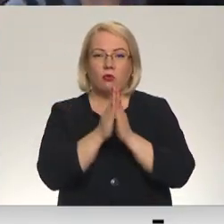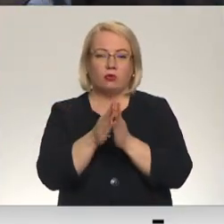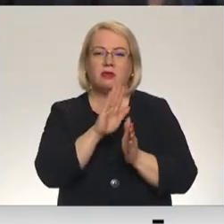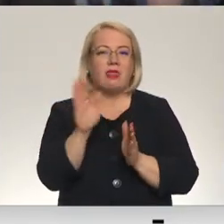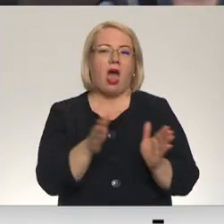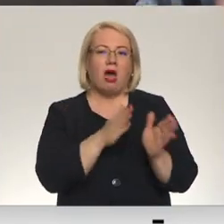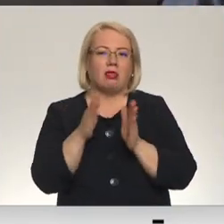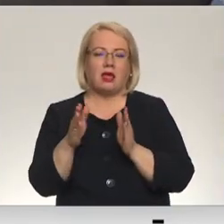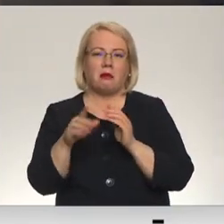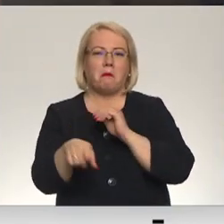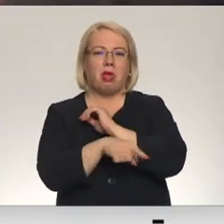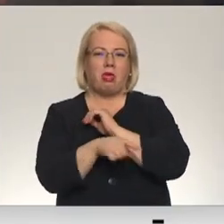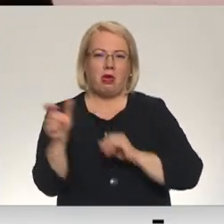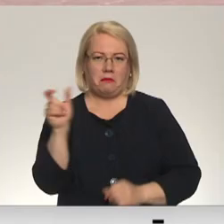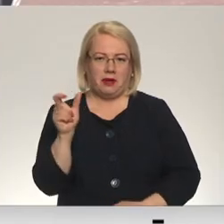pēdējo brīdi.